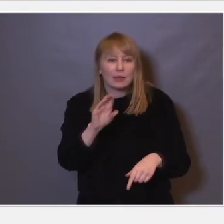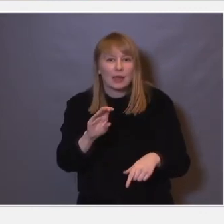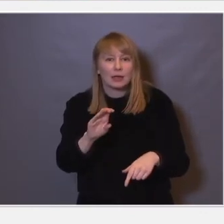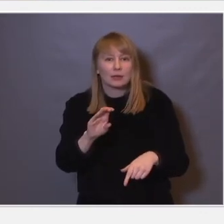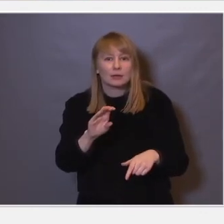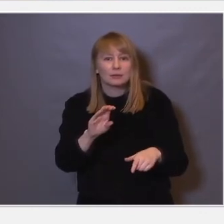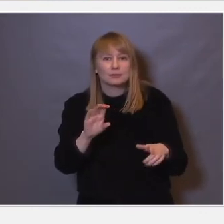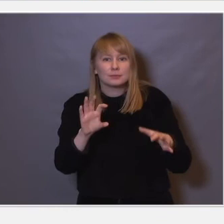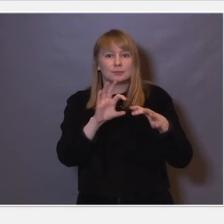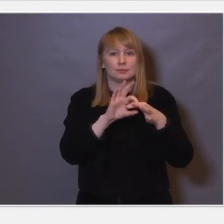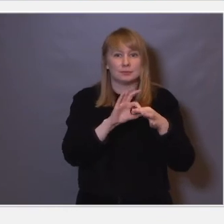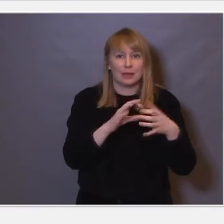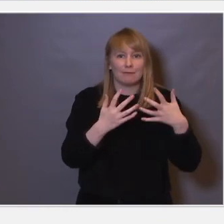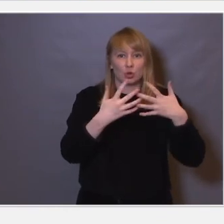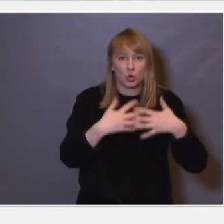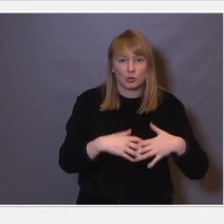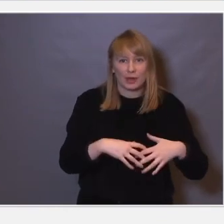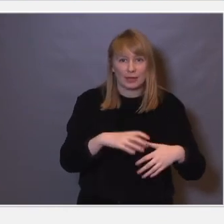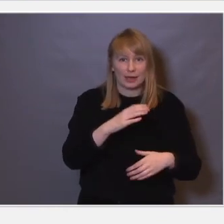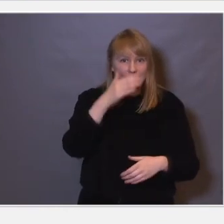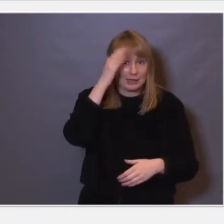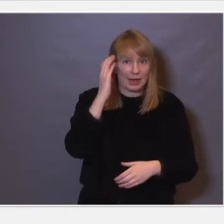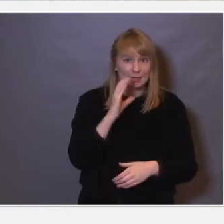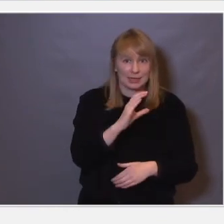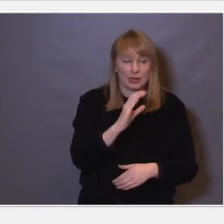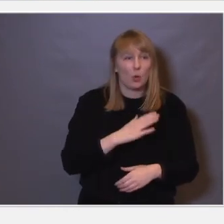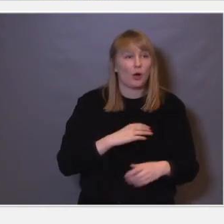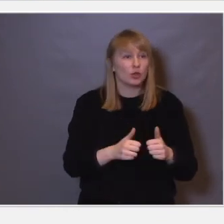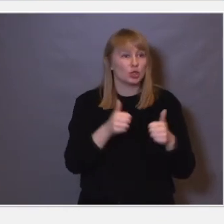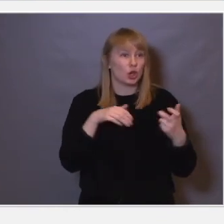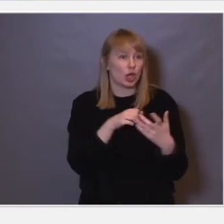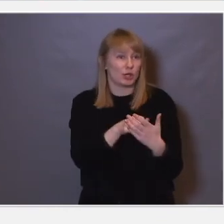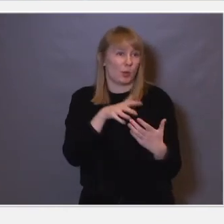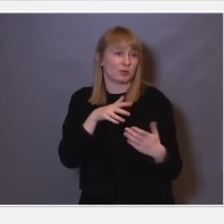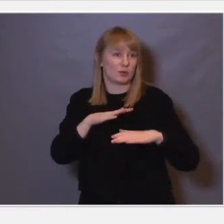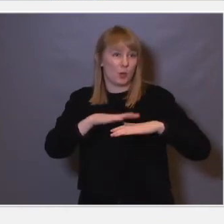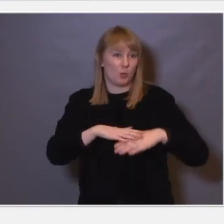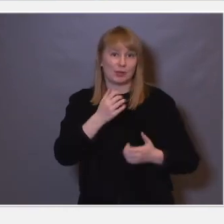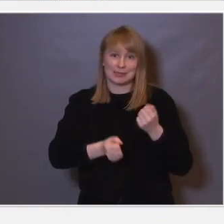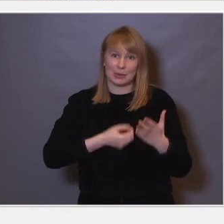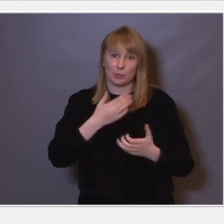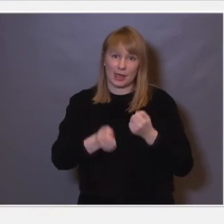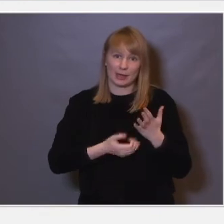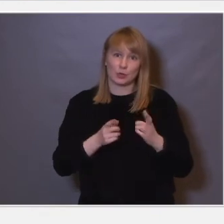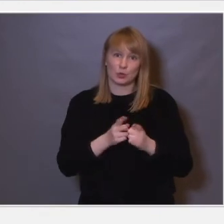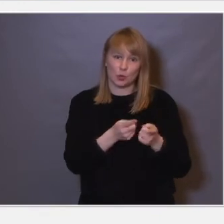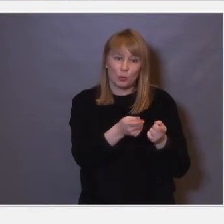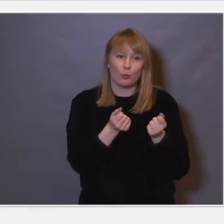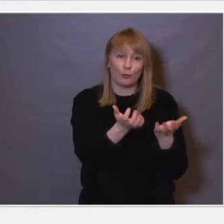integrert til funksjonelle nerveceller, og de har en mye større respons på den stimuleringen som da blir eksponert for.